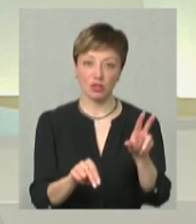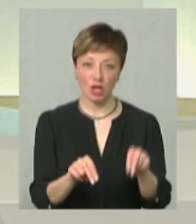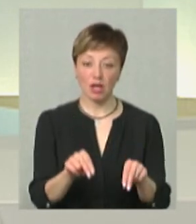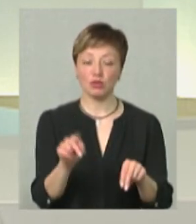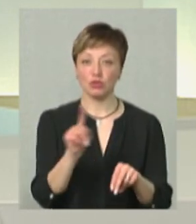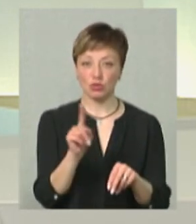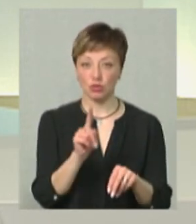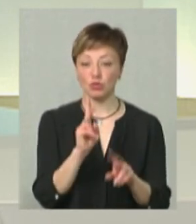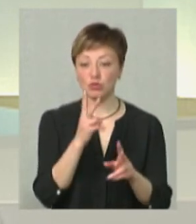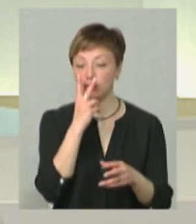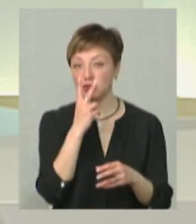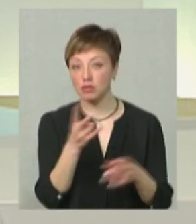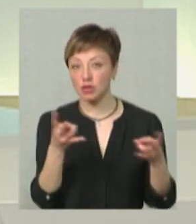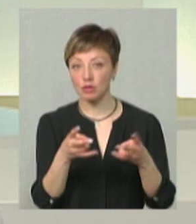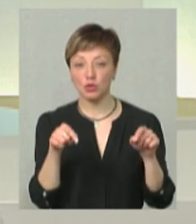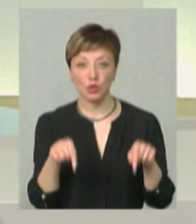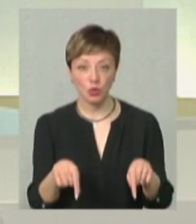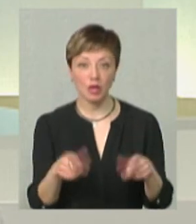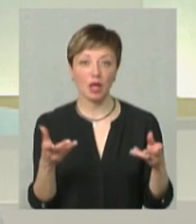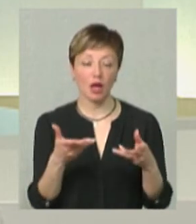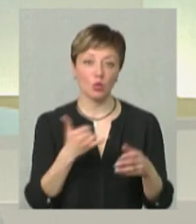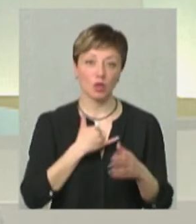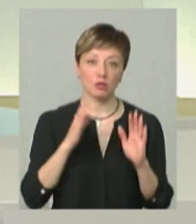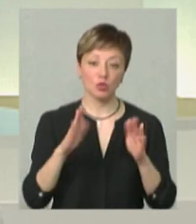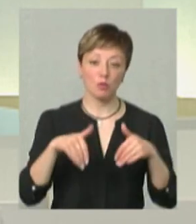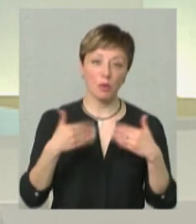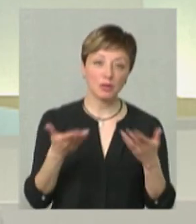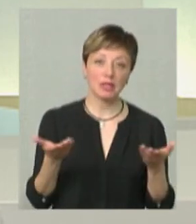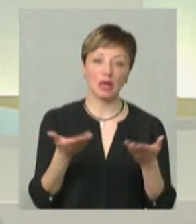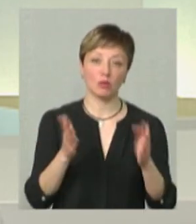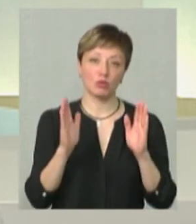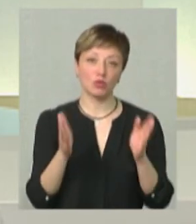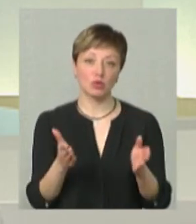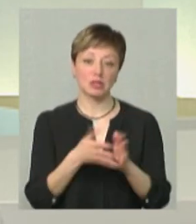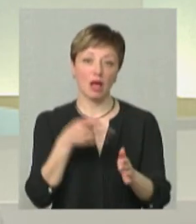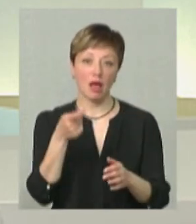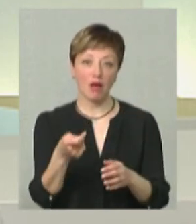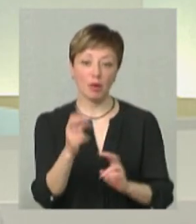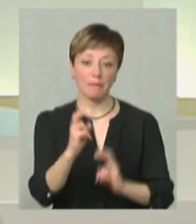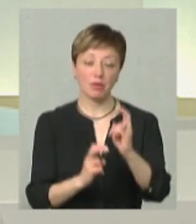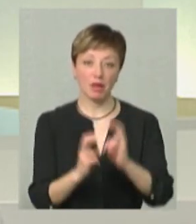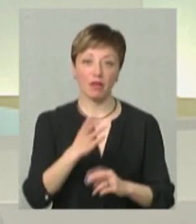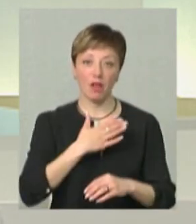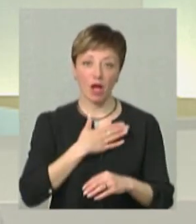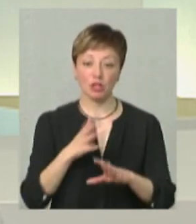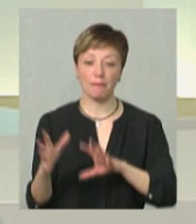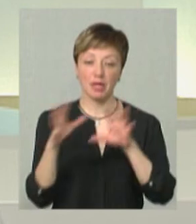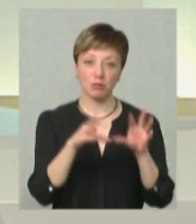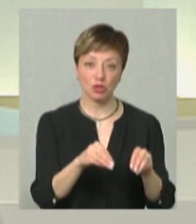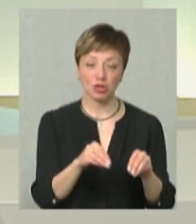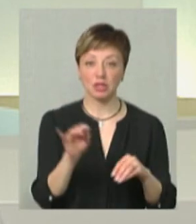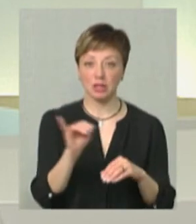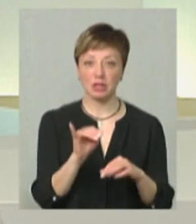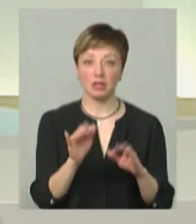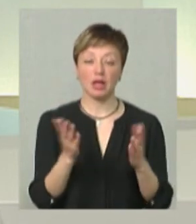на те, що саме буде потрібно тут, які у нас будуть пропозиції, які у нас будуть заявки підприємств наших і переміщених,